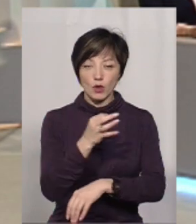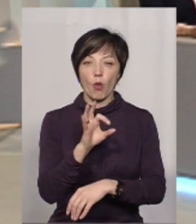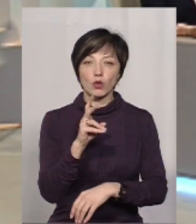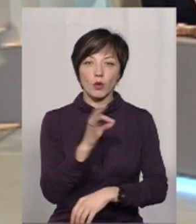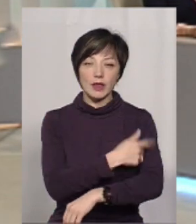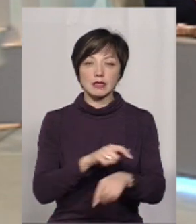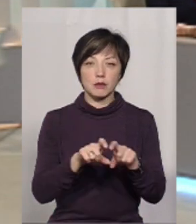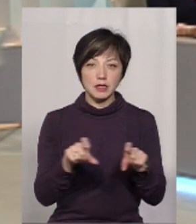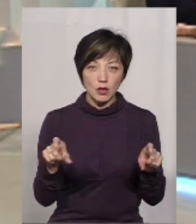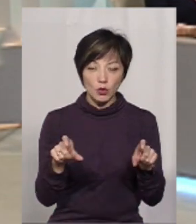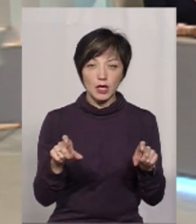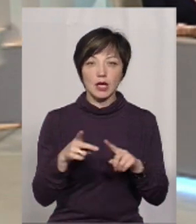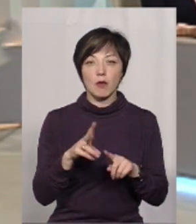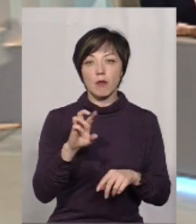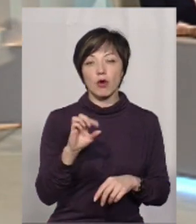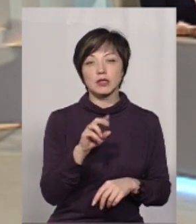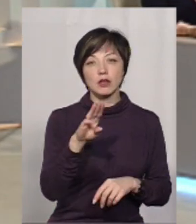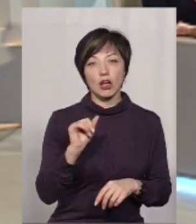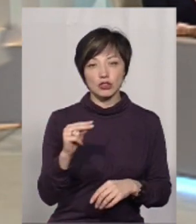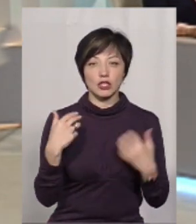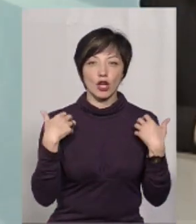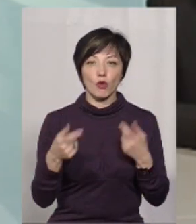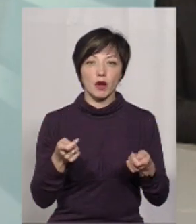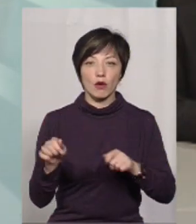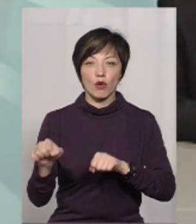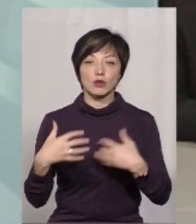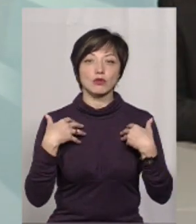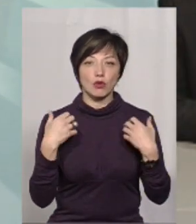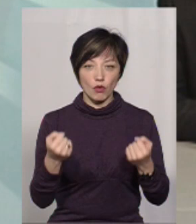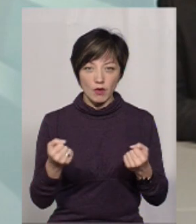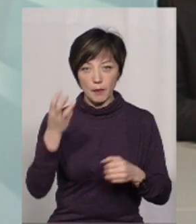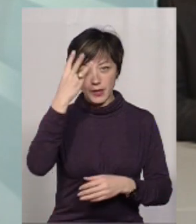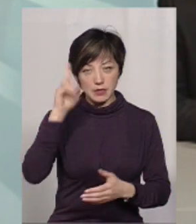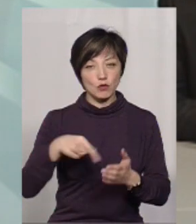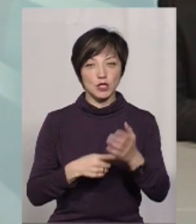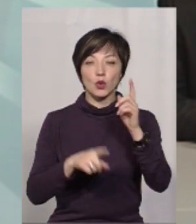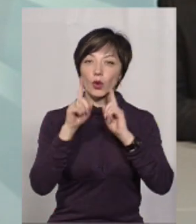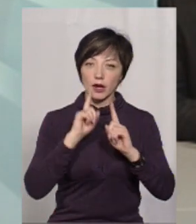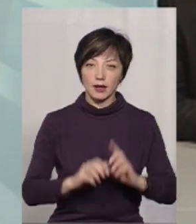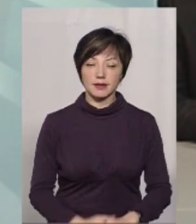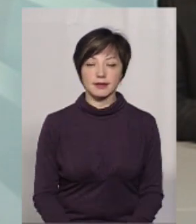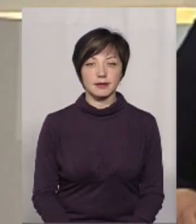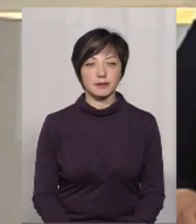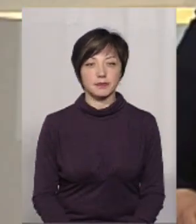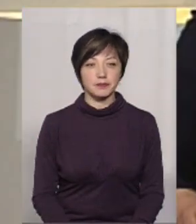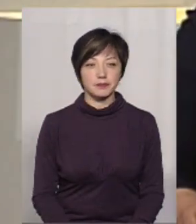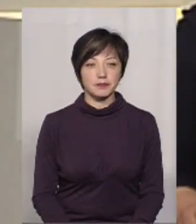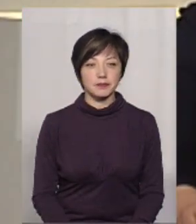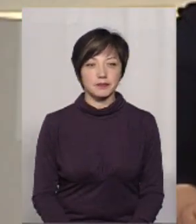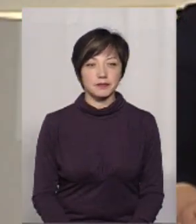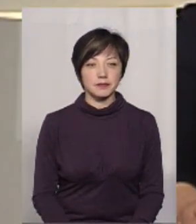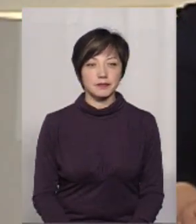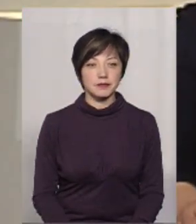обласного онкологічного диспансеру, і Борис Ткач, начальник управління охорони здоров'я Хмельницької міської ради.